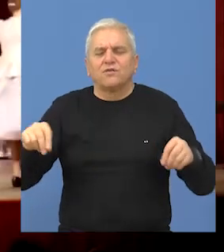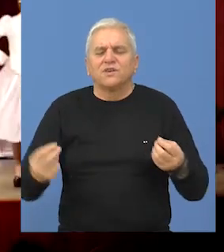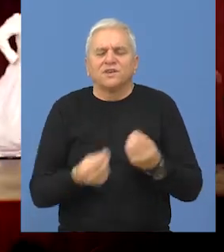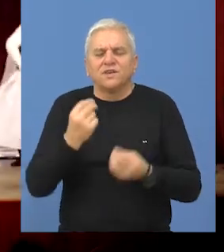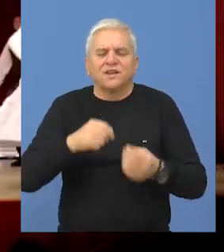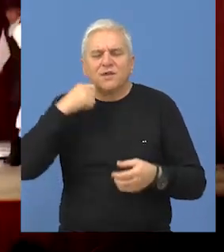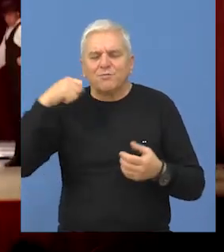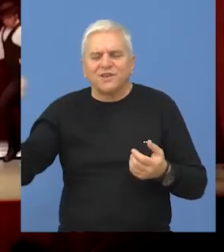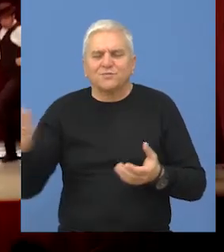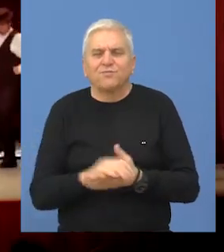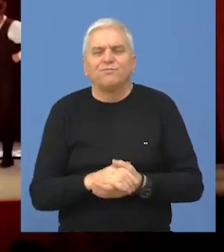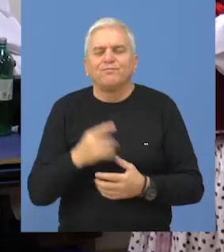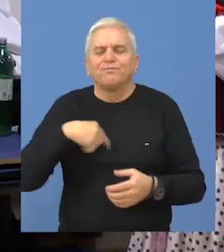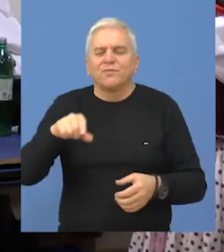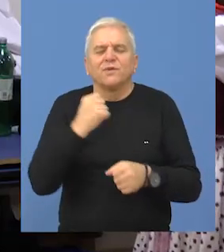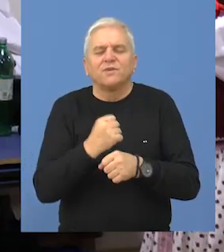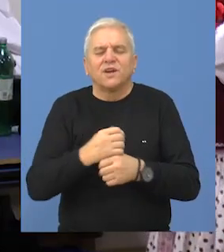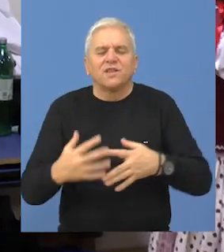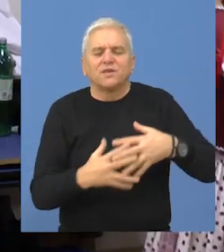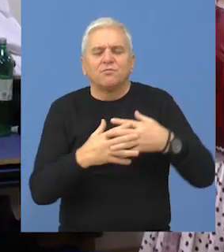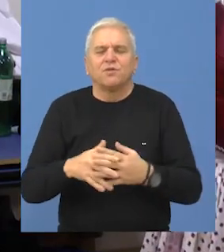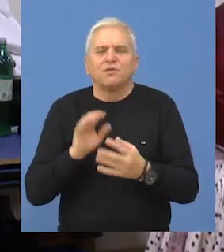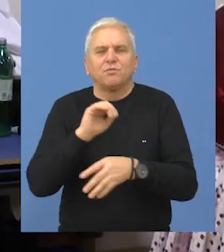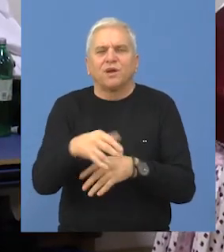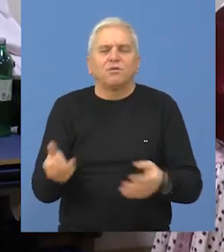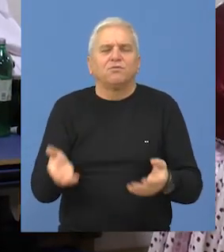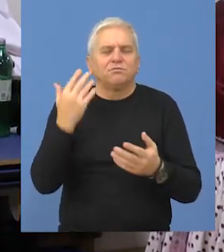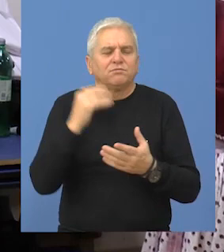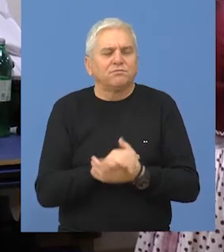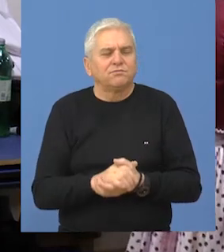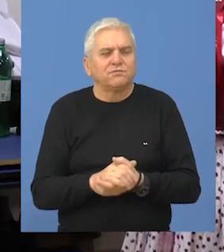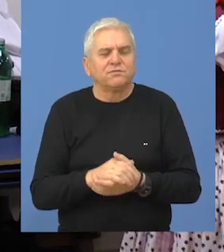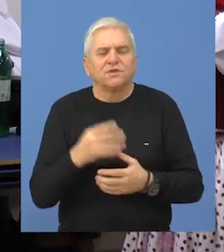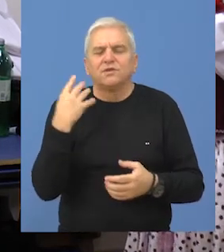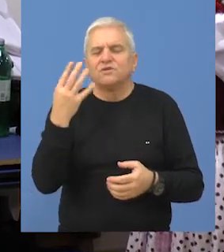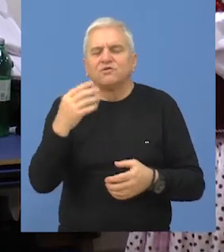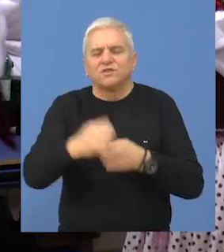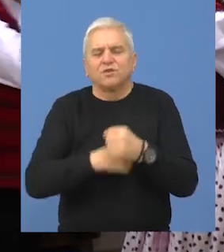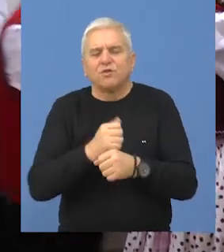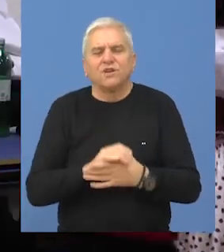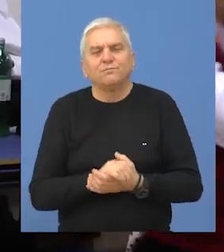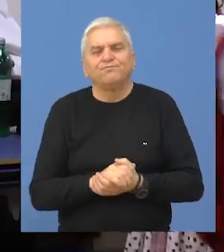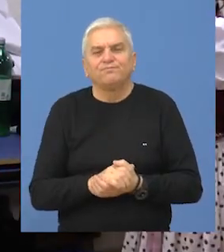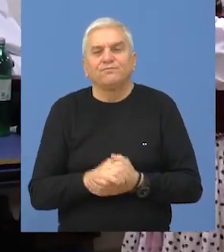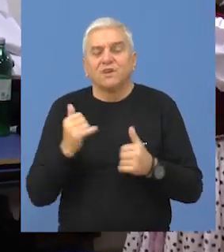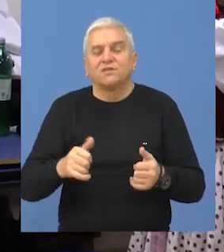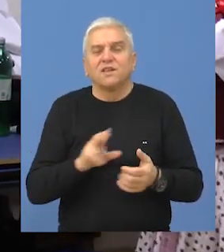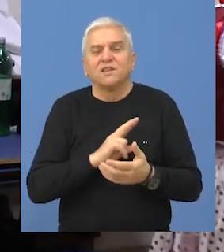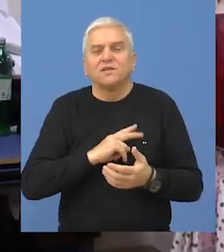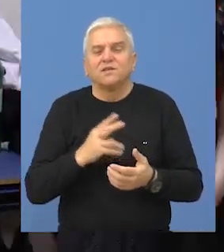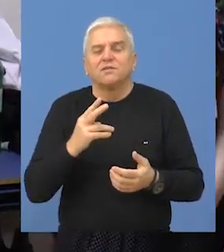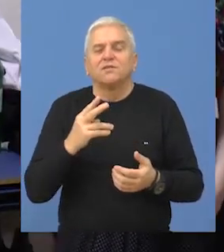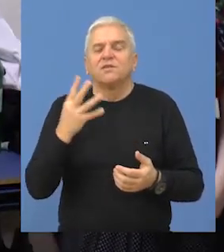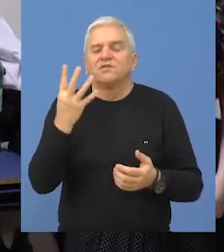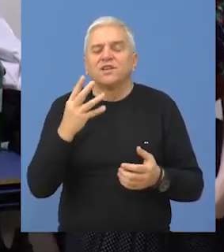folklorne igre i pesme. Mi se bavimo plesom već više od 40 godina i sad